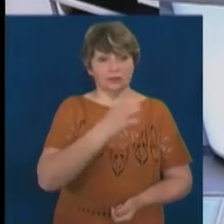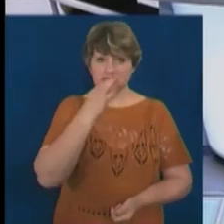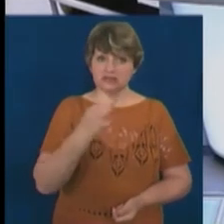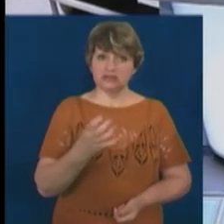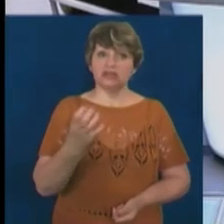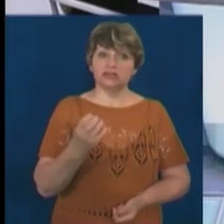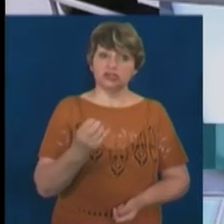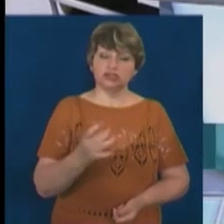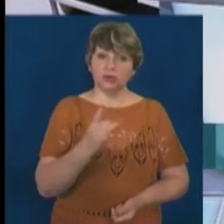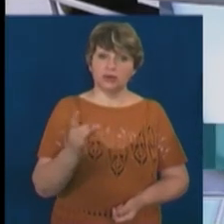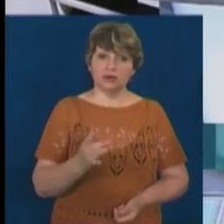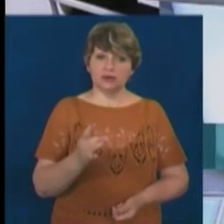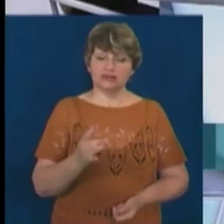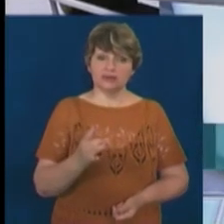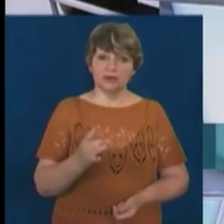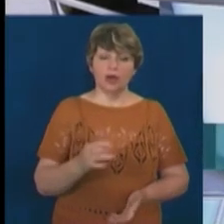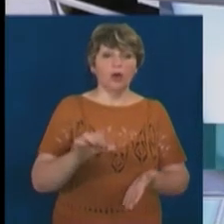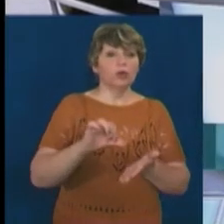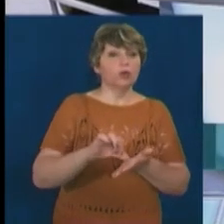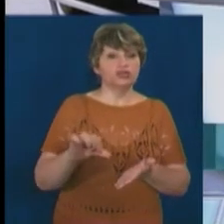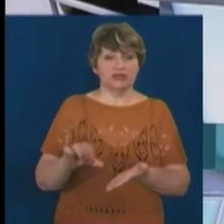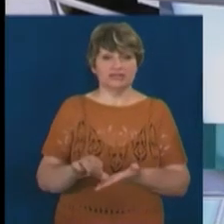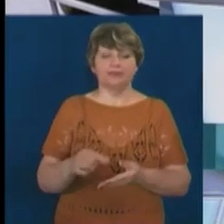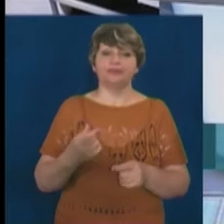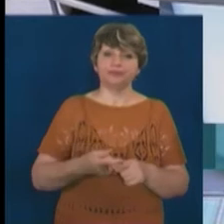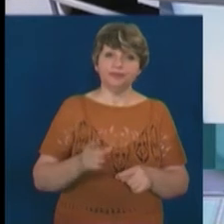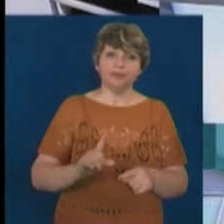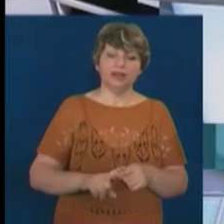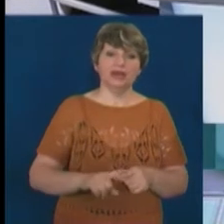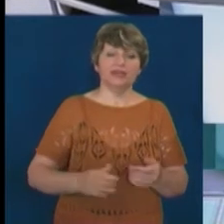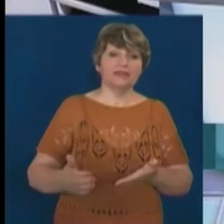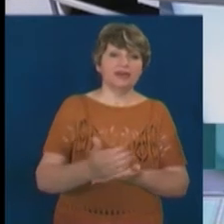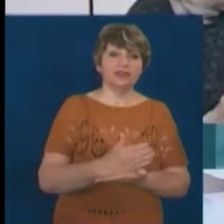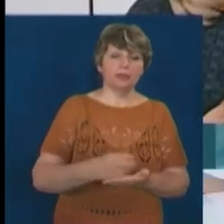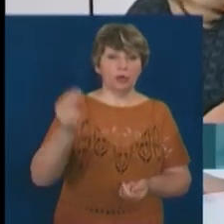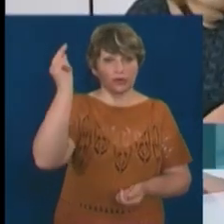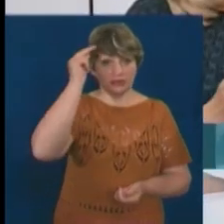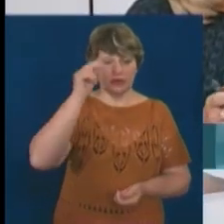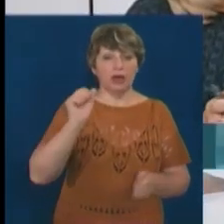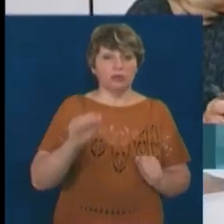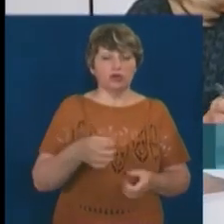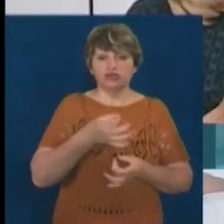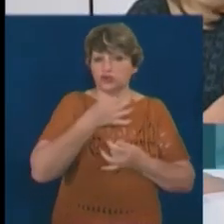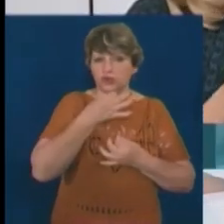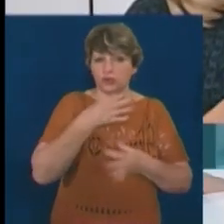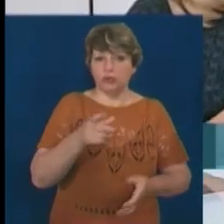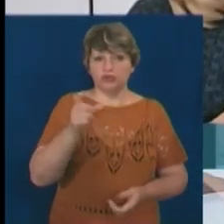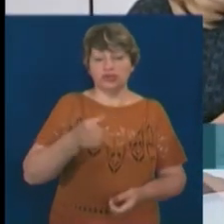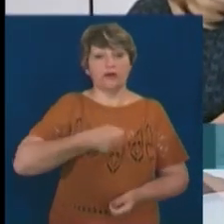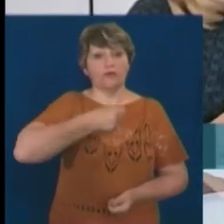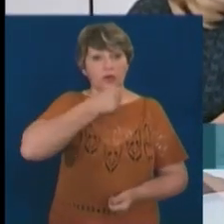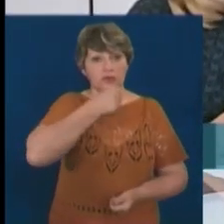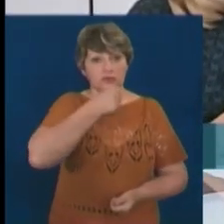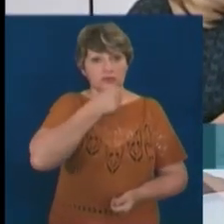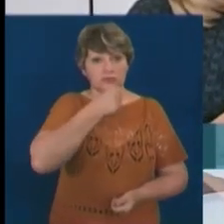розточкувати для себе. Отже, учасником цього чергового набору на навчання може стати людина будь-якого віку. Я чула, що й понад